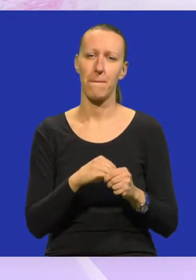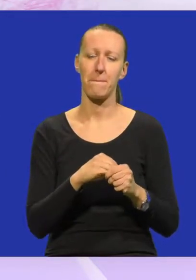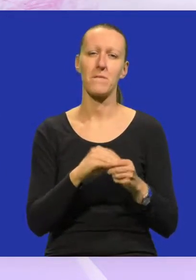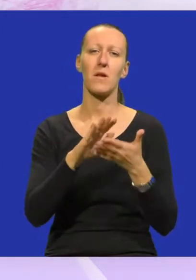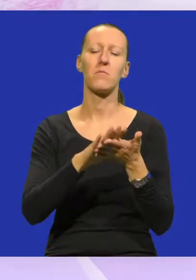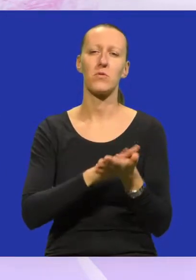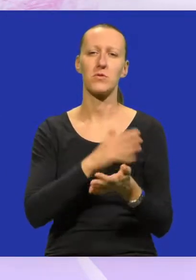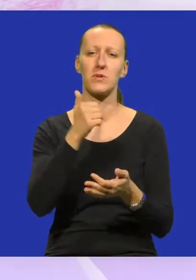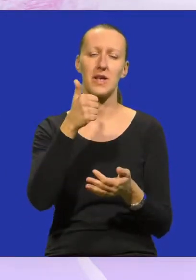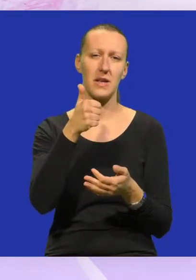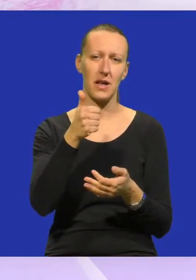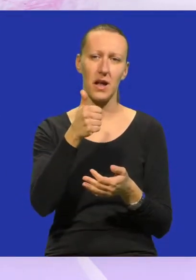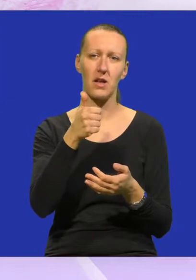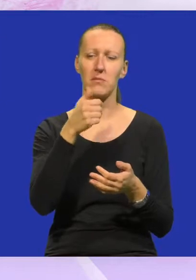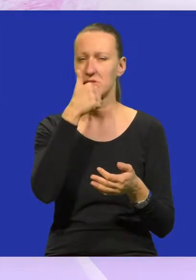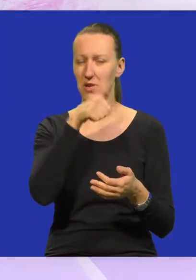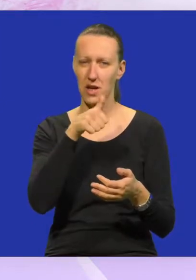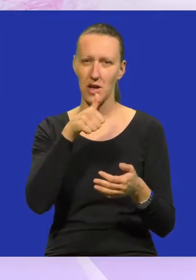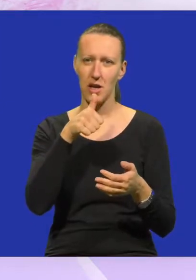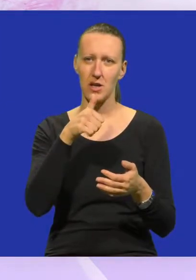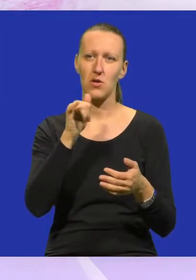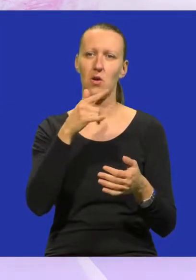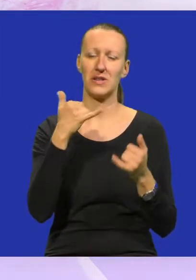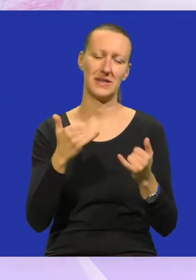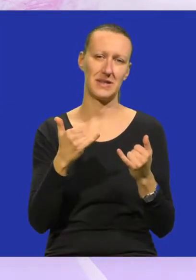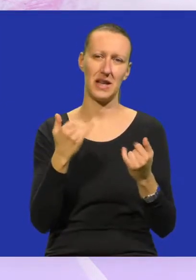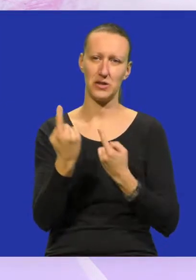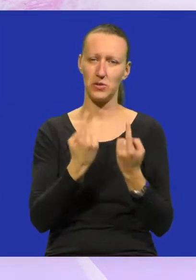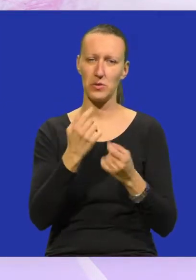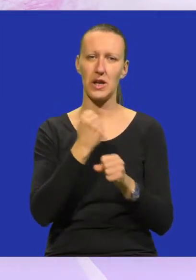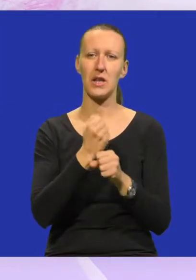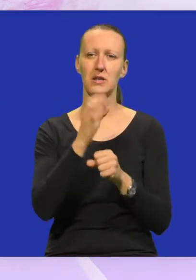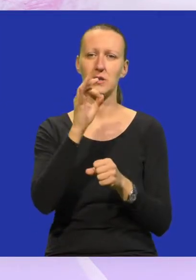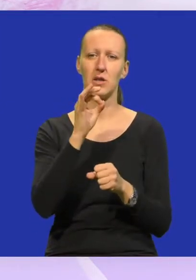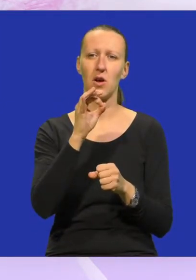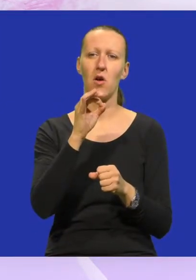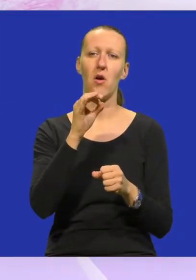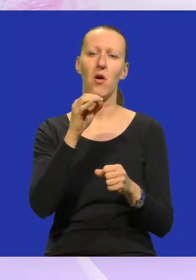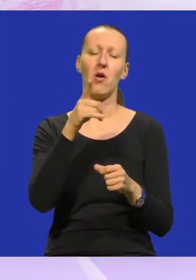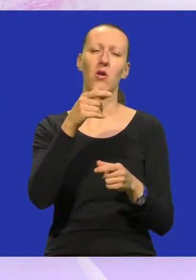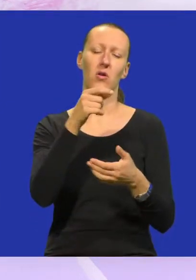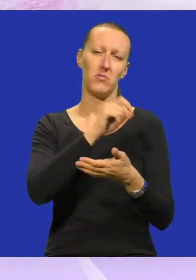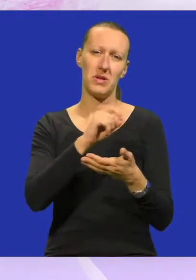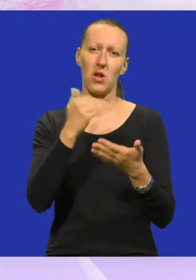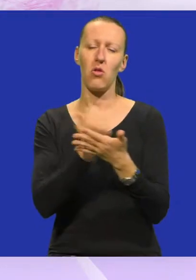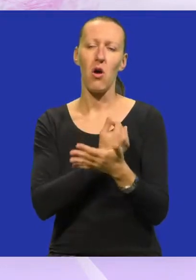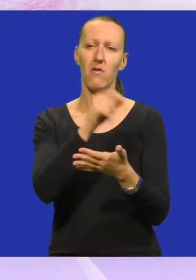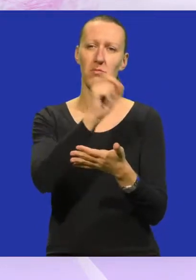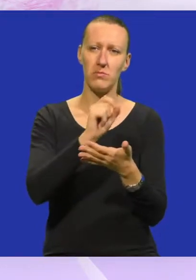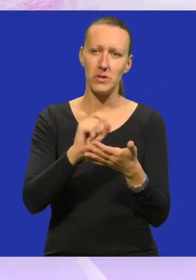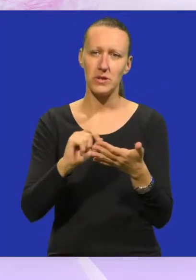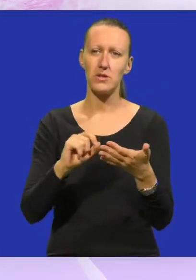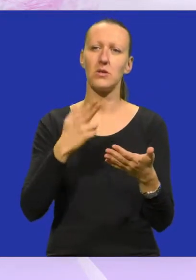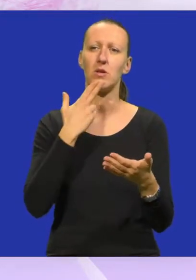Krećemo sa jednom komedijom koja je vrlo aktualna, dakle radi se o autorskoj predstavi, o novom tekstu